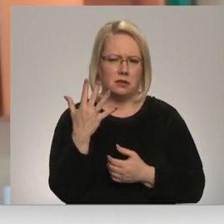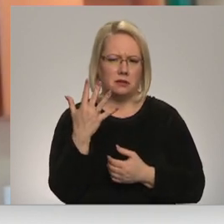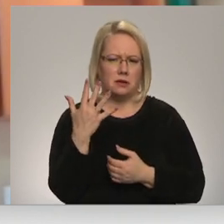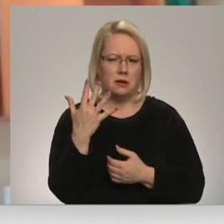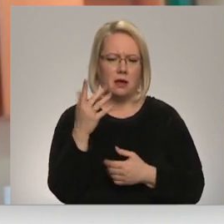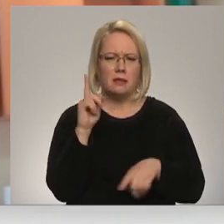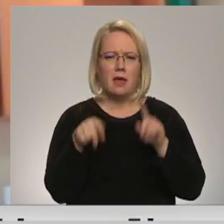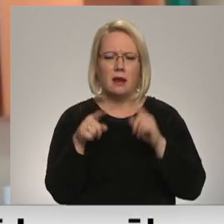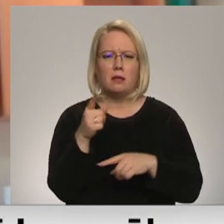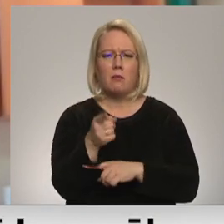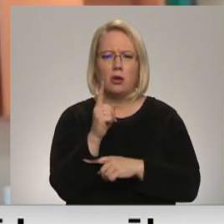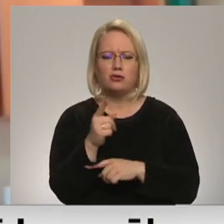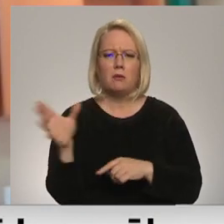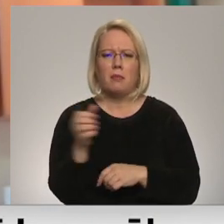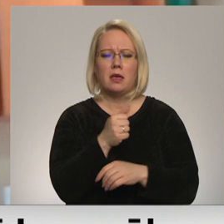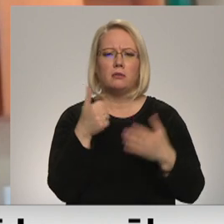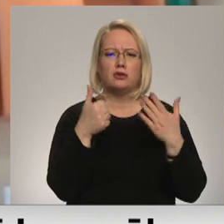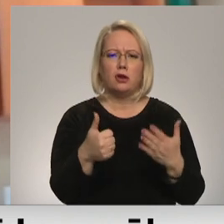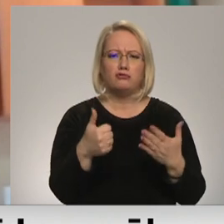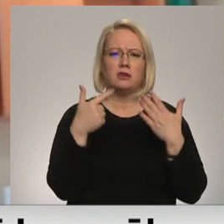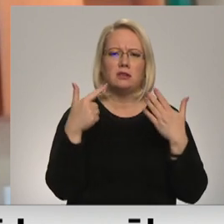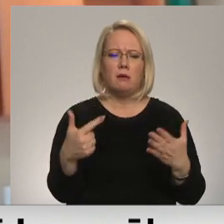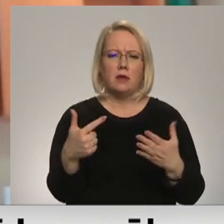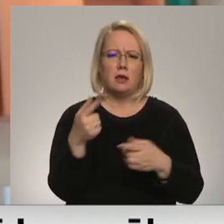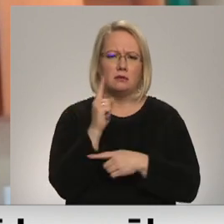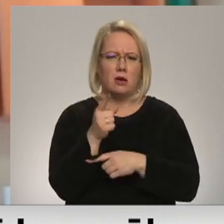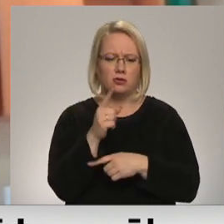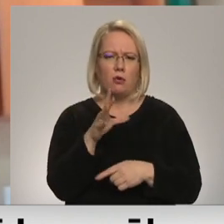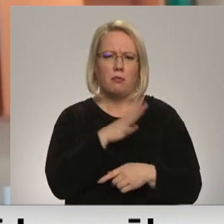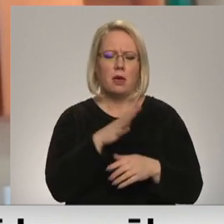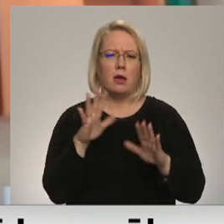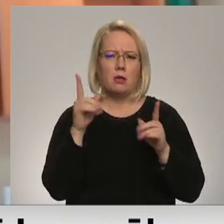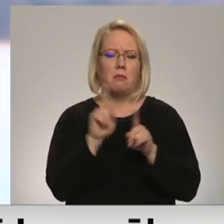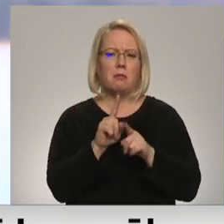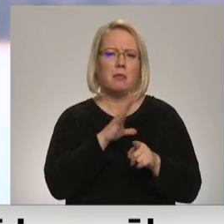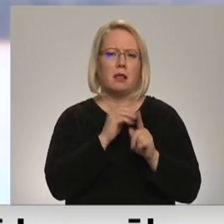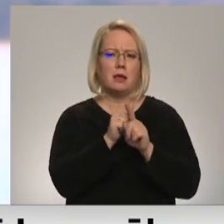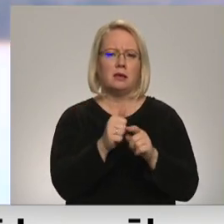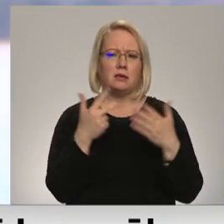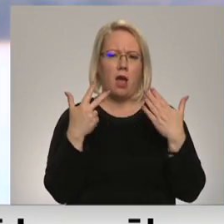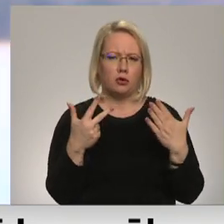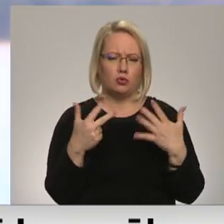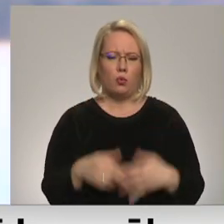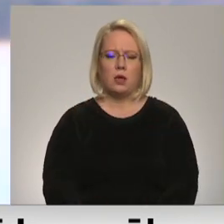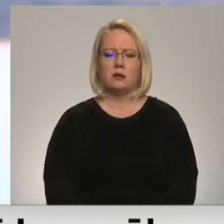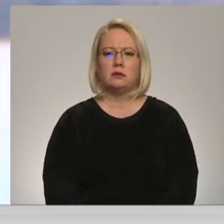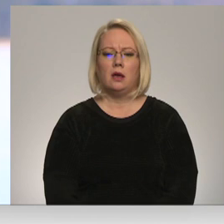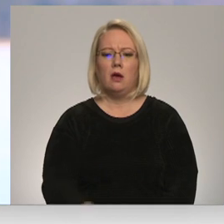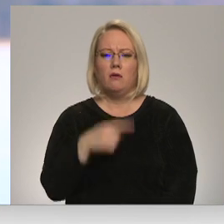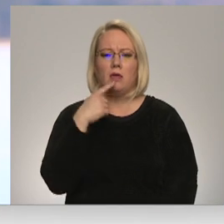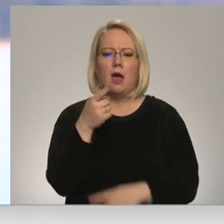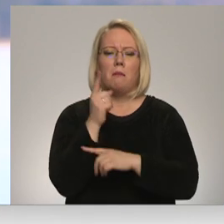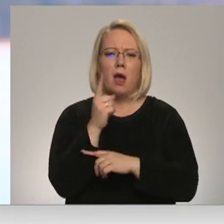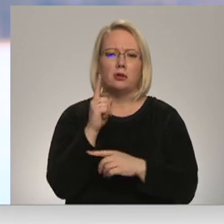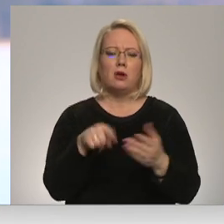bet nārētu makšķirnieki pajami sešas, septiņas, un nasiņa mumsim bija gadiem, ka pajami ostaņas. Tu pieeipi tos makšķirnieki,